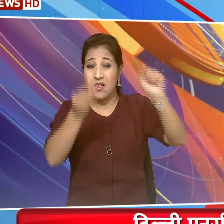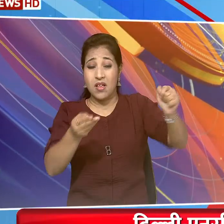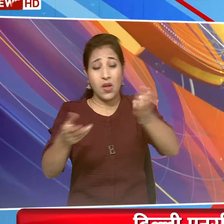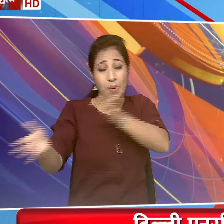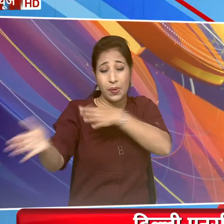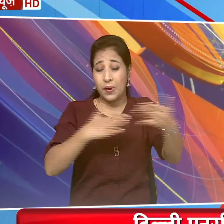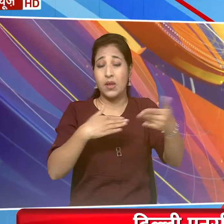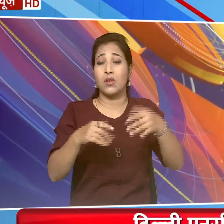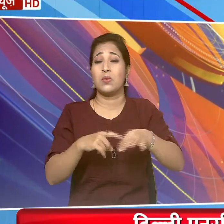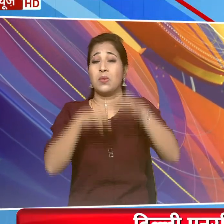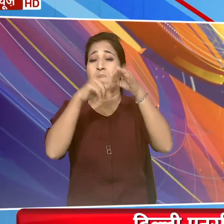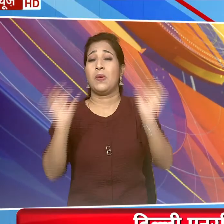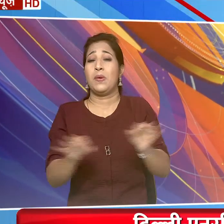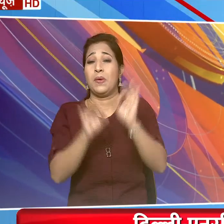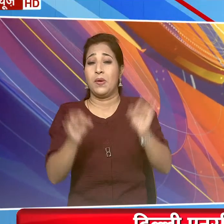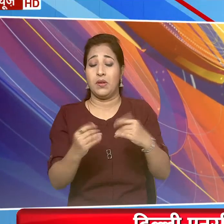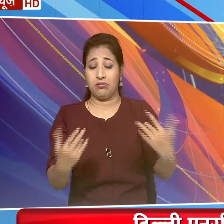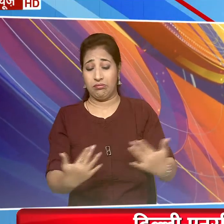इस्ट्रेडी में दर्ज